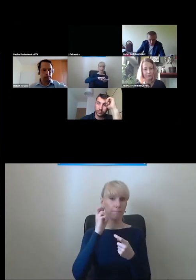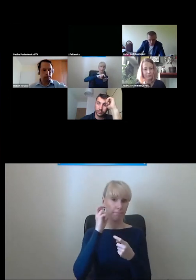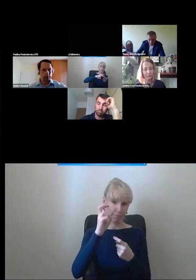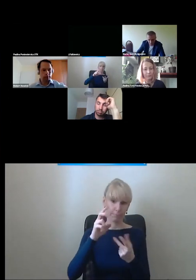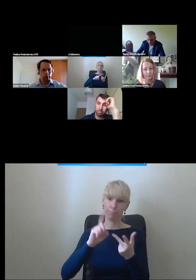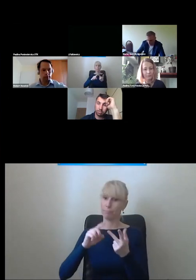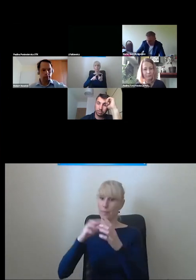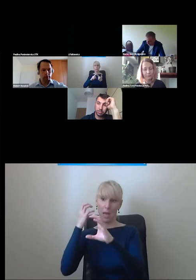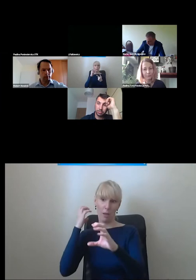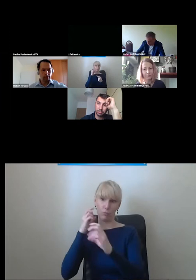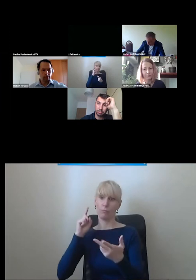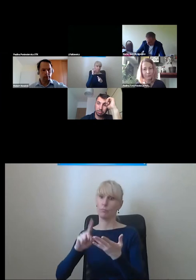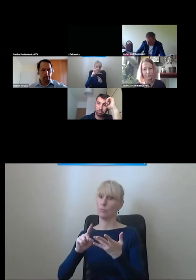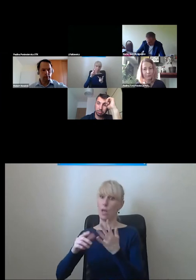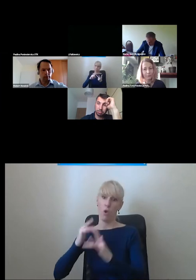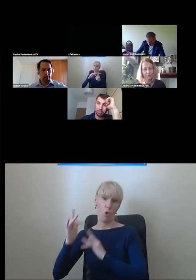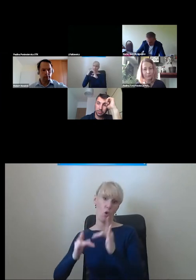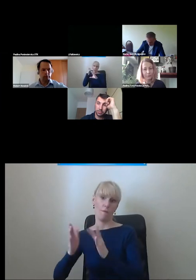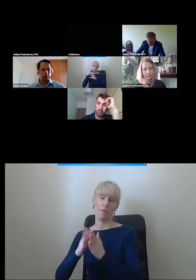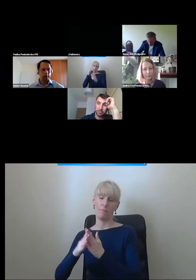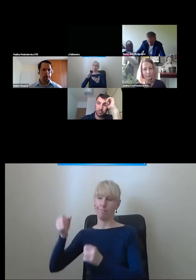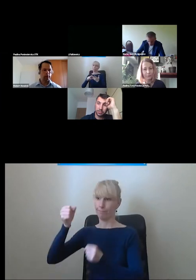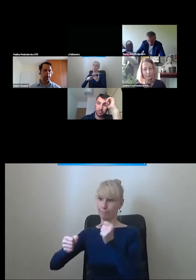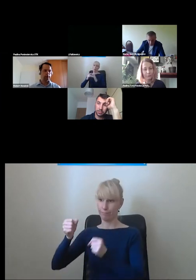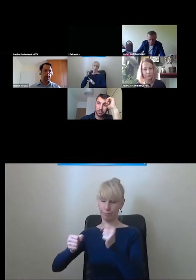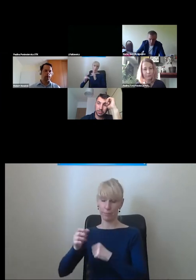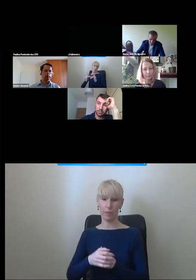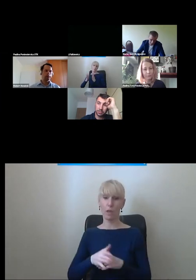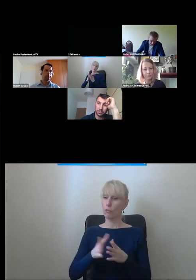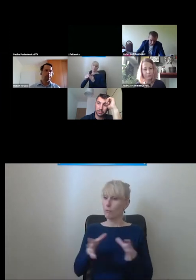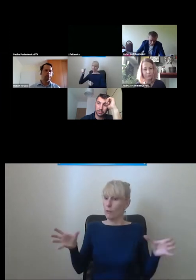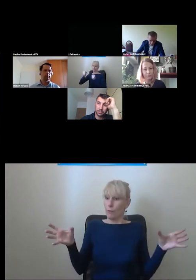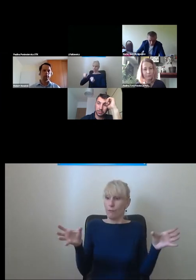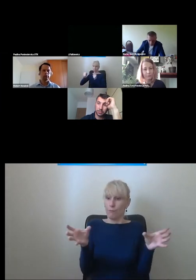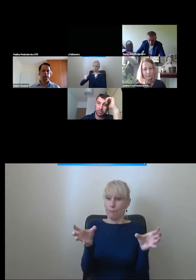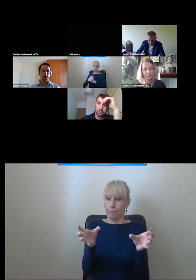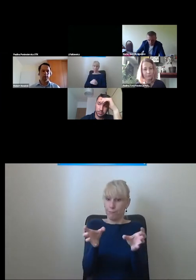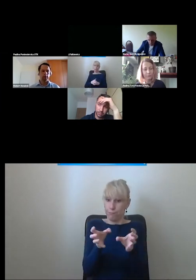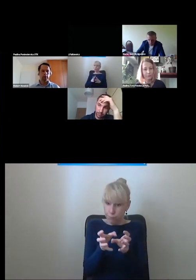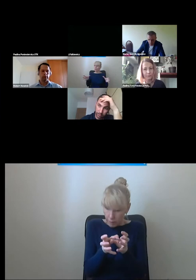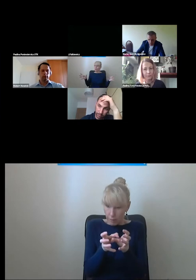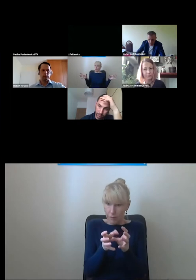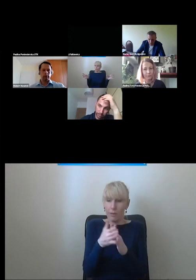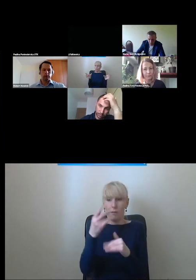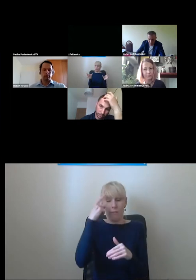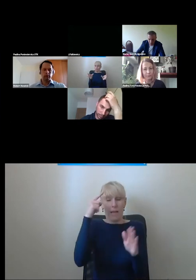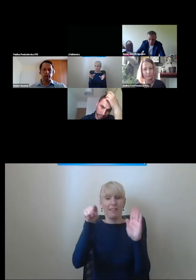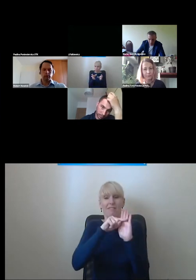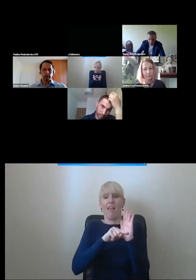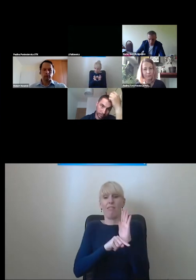publiczną, samochodów indywidualne i wszystko to musimy zmieścić jeszcze na dodatek, zachowując po prostu standardy, zachowując